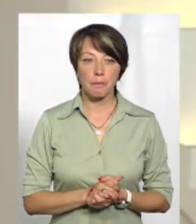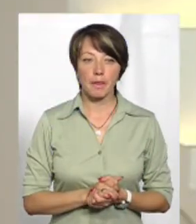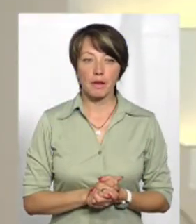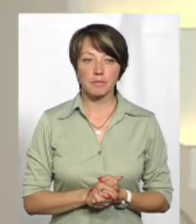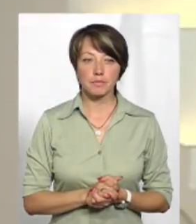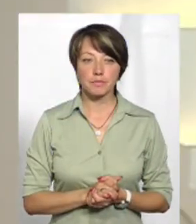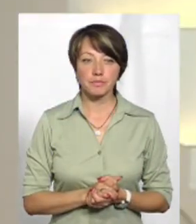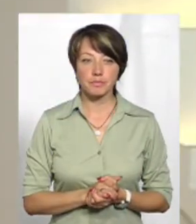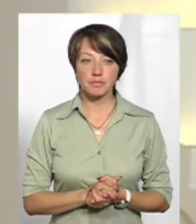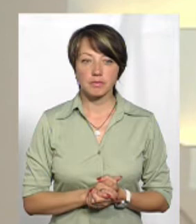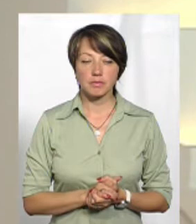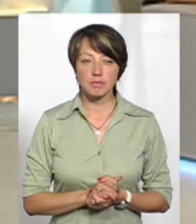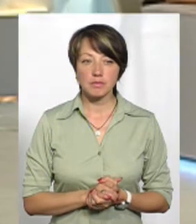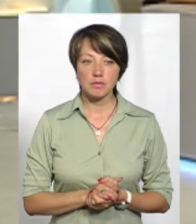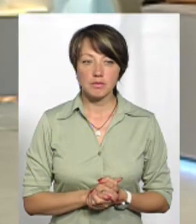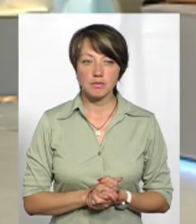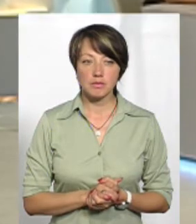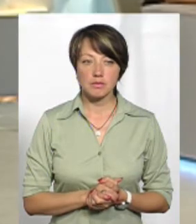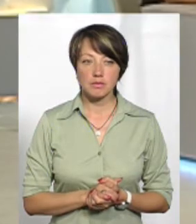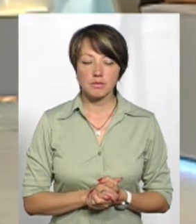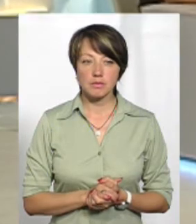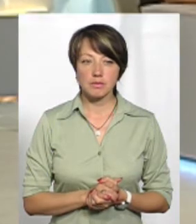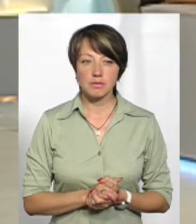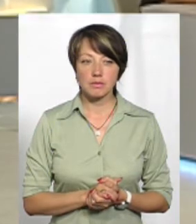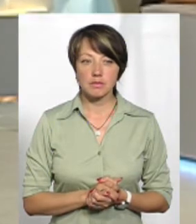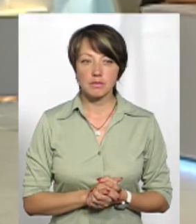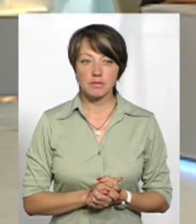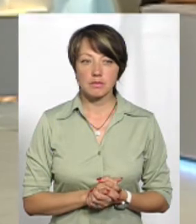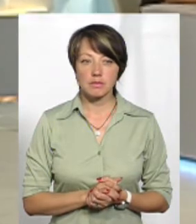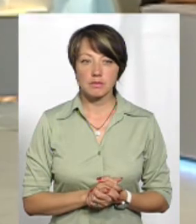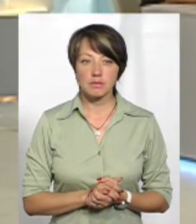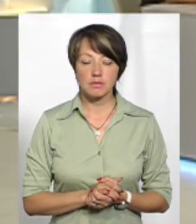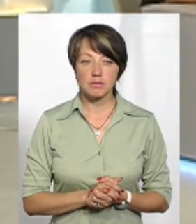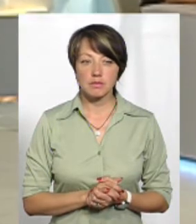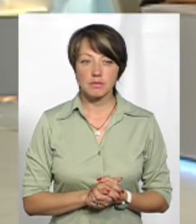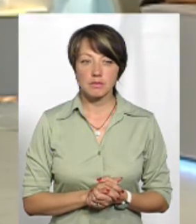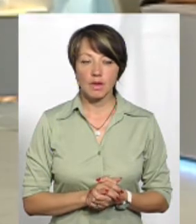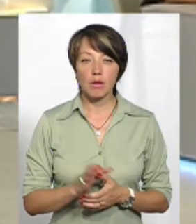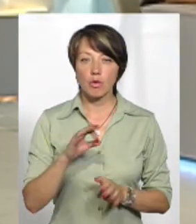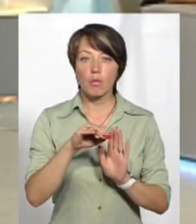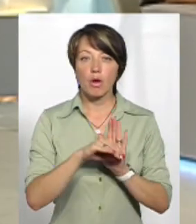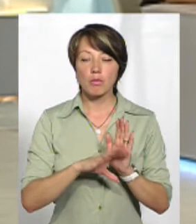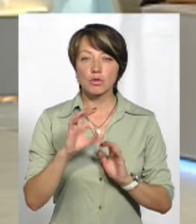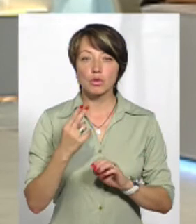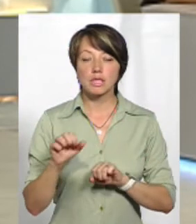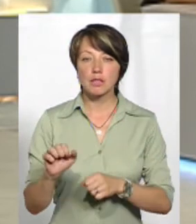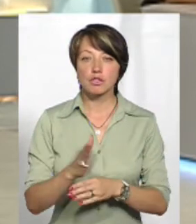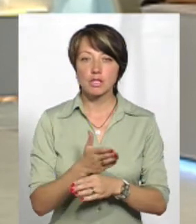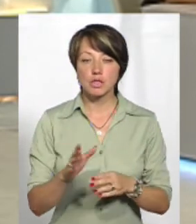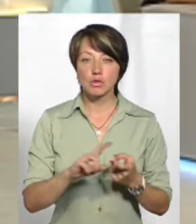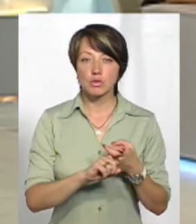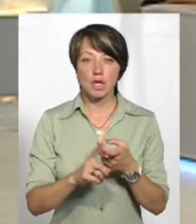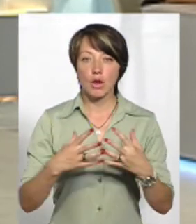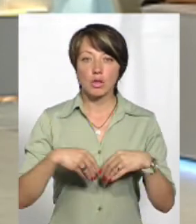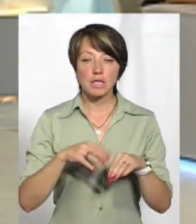Пані Светлановне, я бачу, що ви дуже хочете сказати буквально хвилиночку, бо хочеться, щоб пан Едуард сказав стосовно програми соцзахисту в тій частині, що